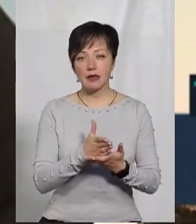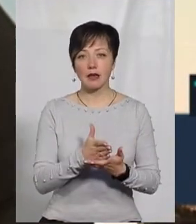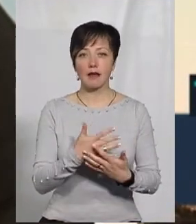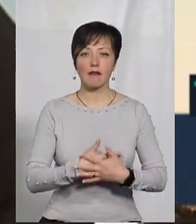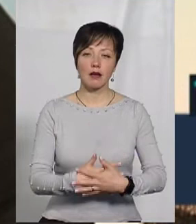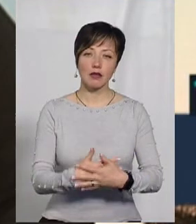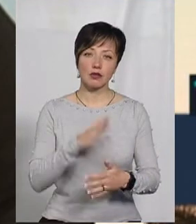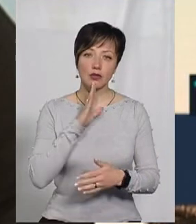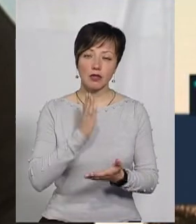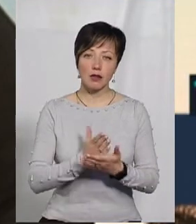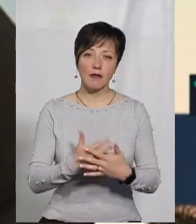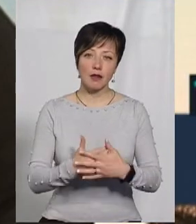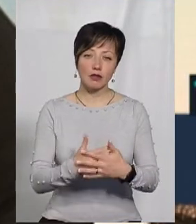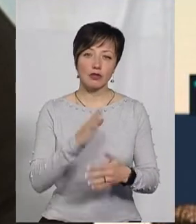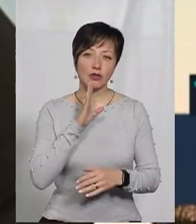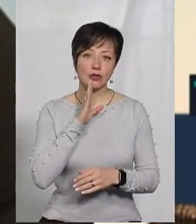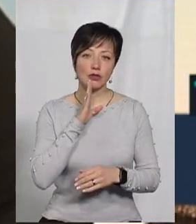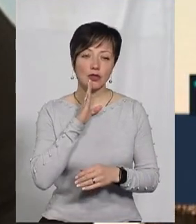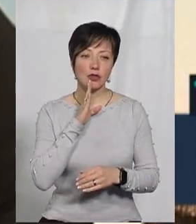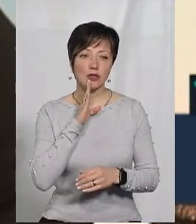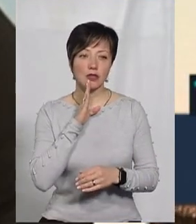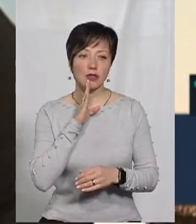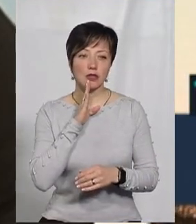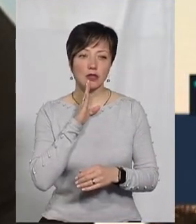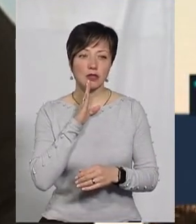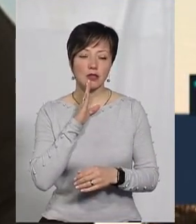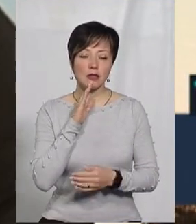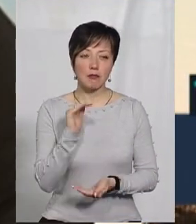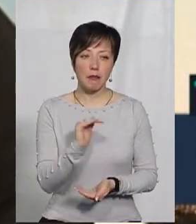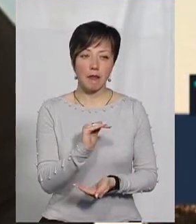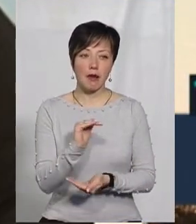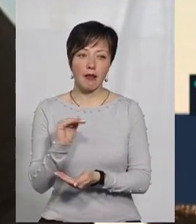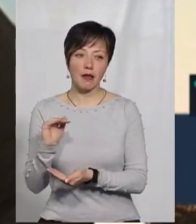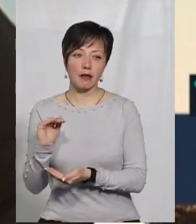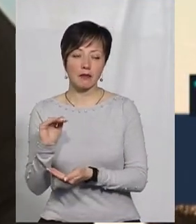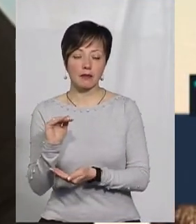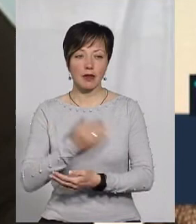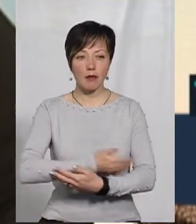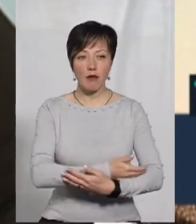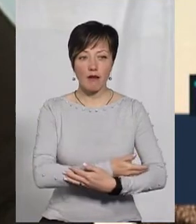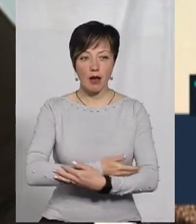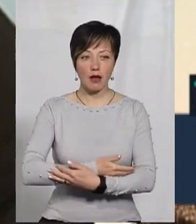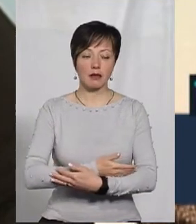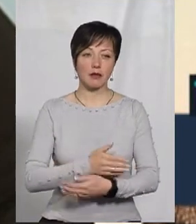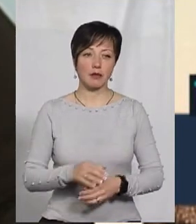і вагітні жінки, є жінки з маленькими дітьми, немовлятами.